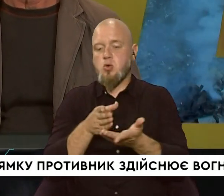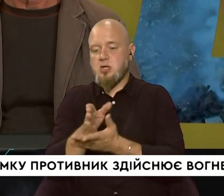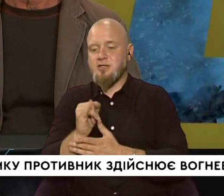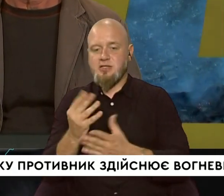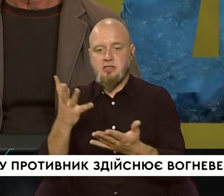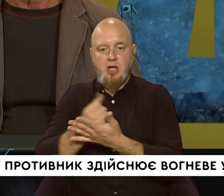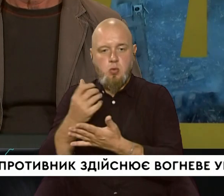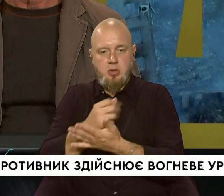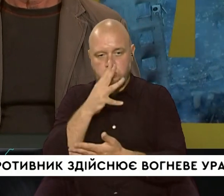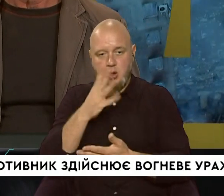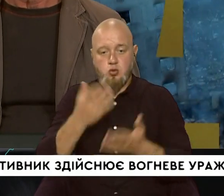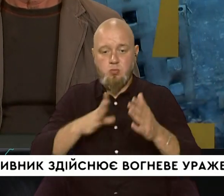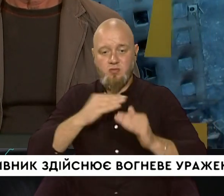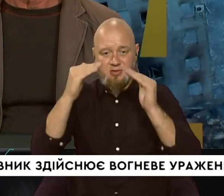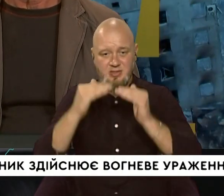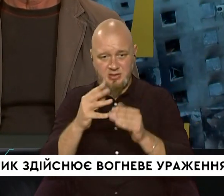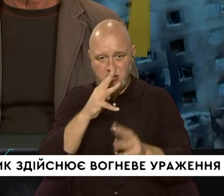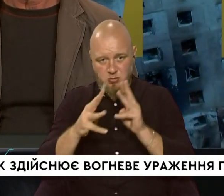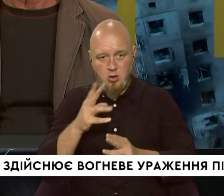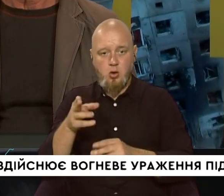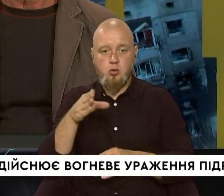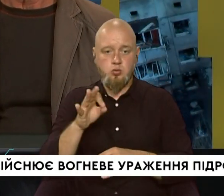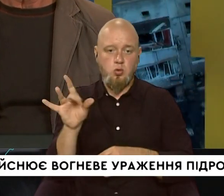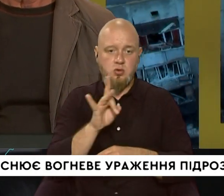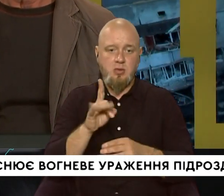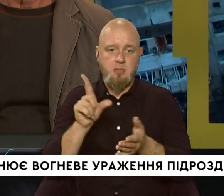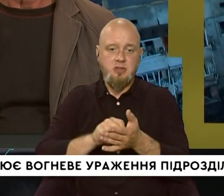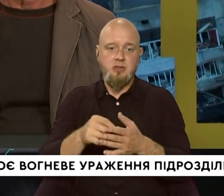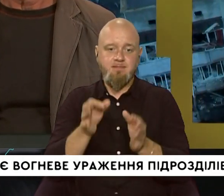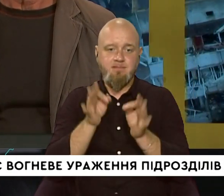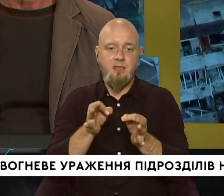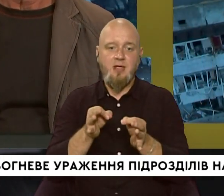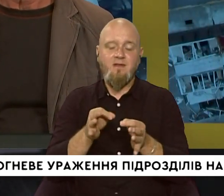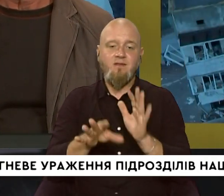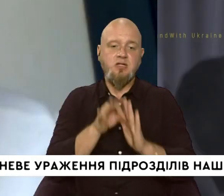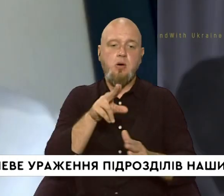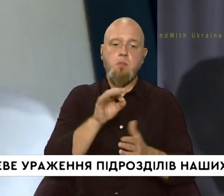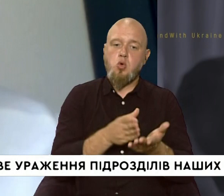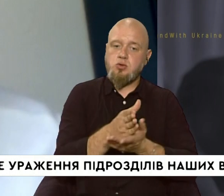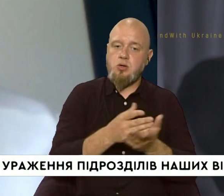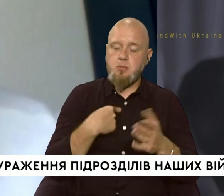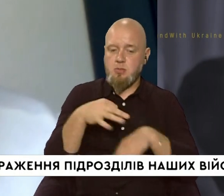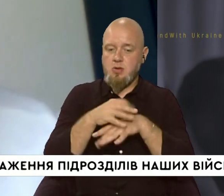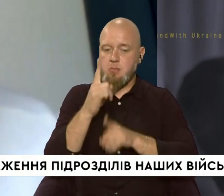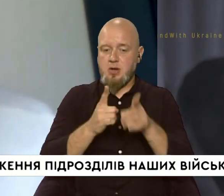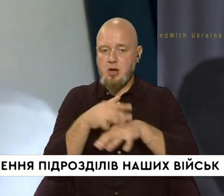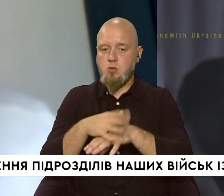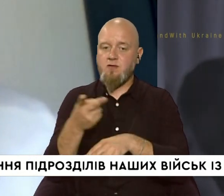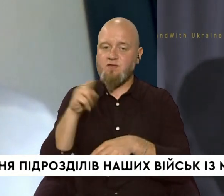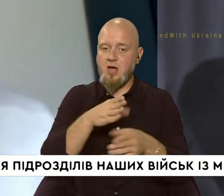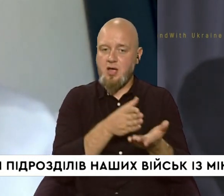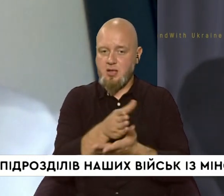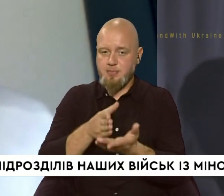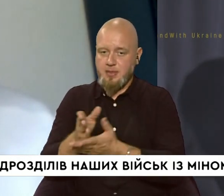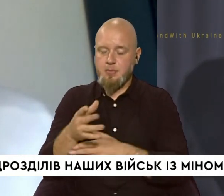звичайно, якщо був низький заробіток, то розмір пенсії доцільніше визначити по стажу. Ми провели перерахунок у два етапи.